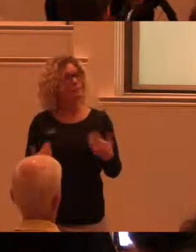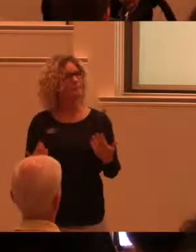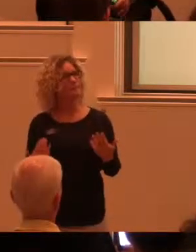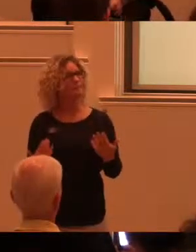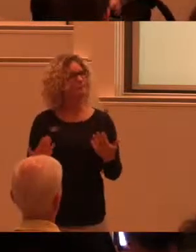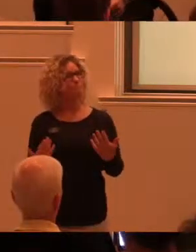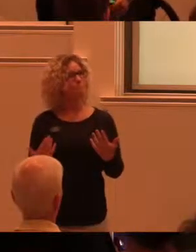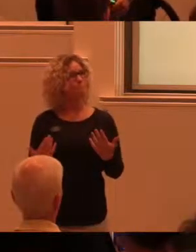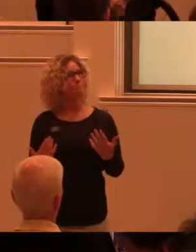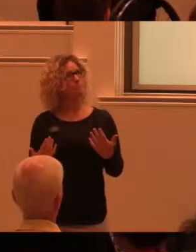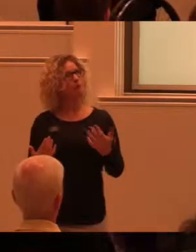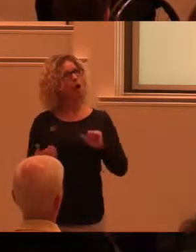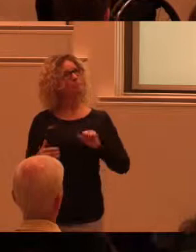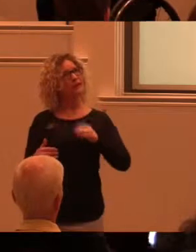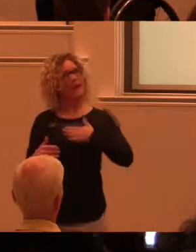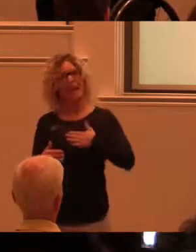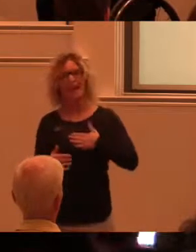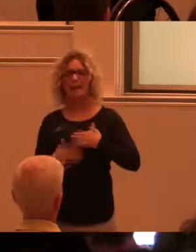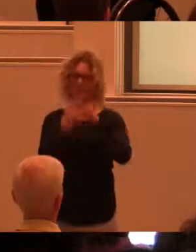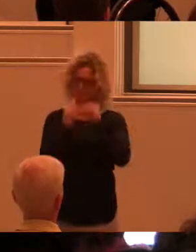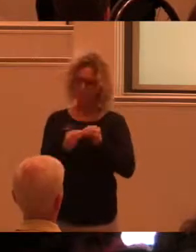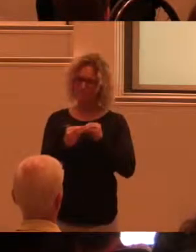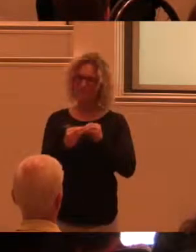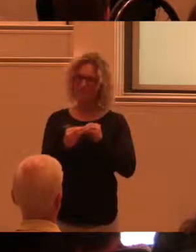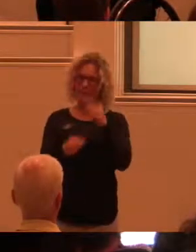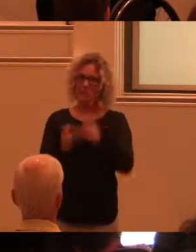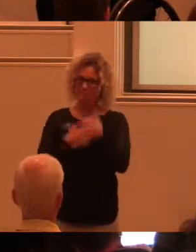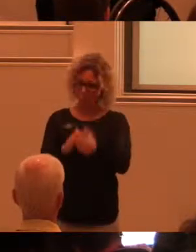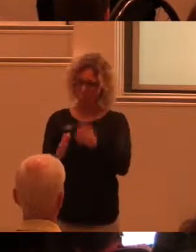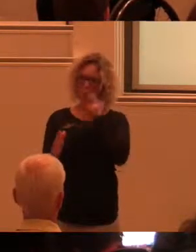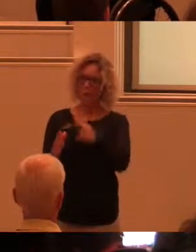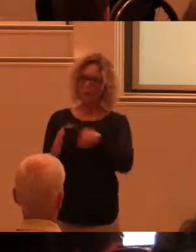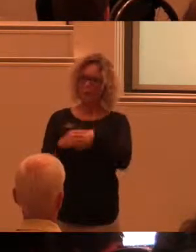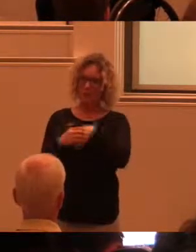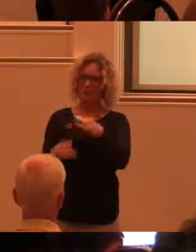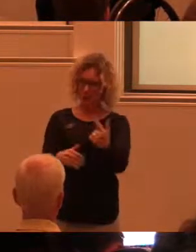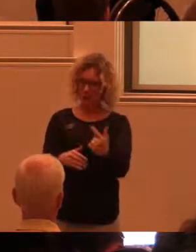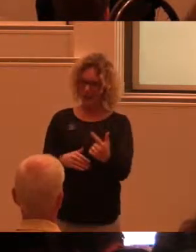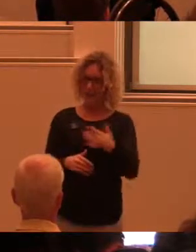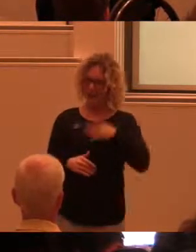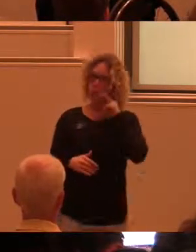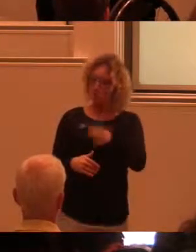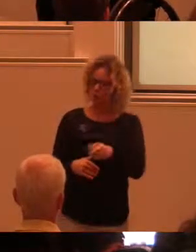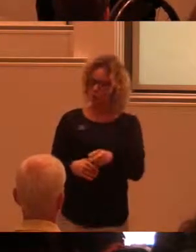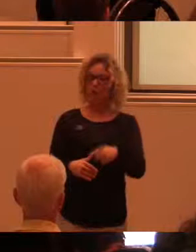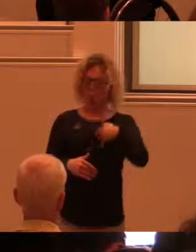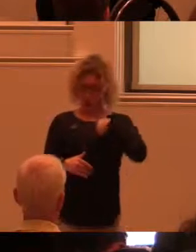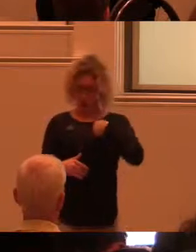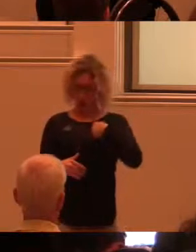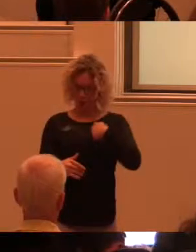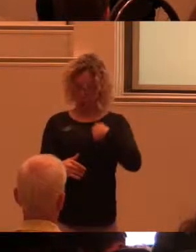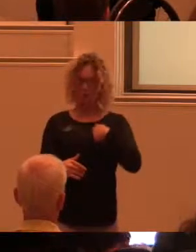hemmasnickrad definition av hur jag ser på delaktighet. Jag ser på delaktighet som att vara ett jag inuti ett vi.